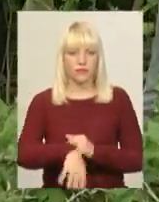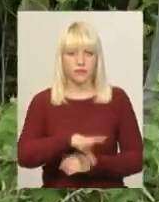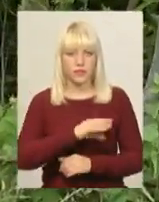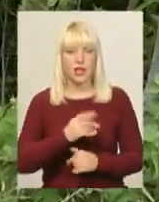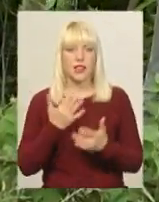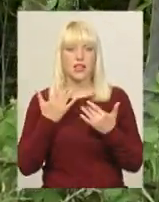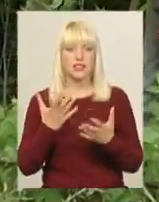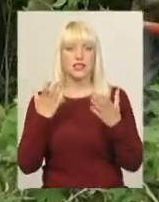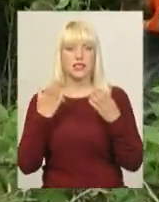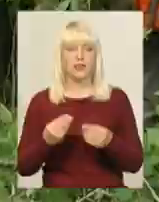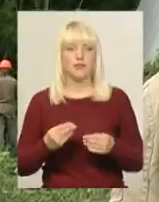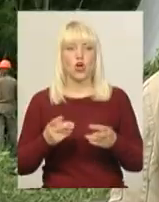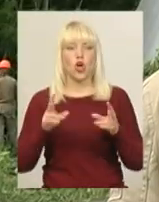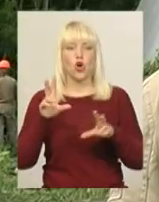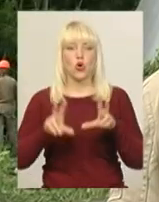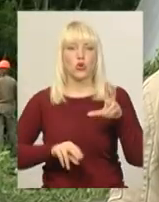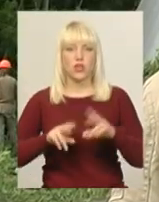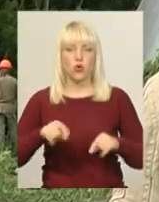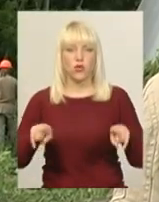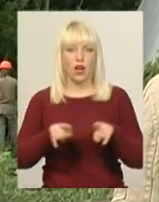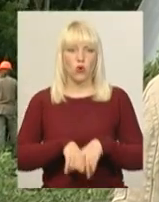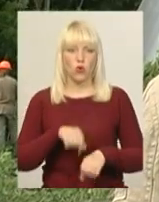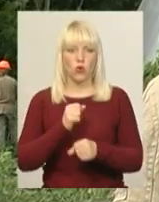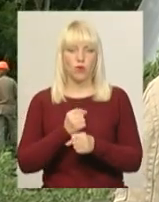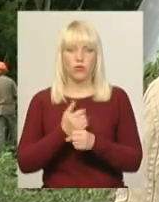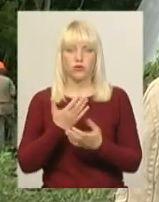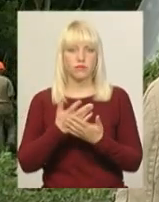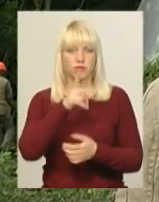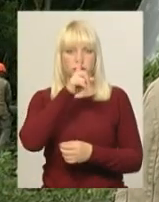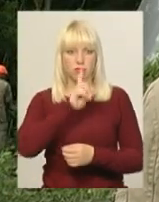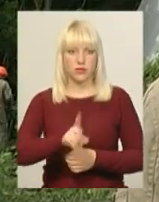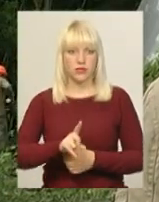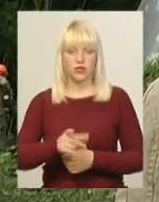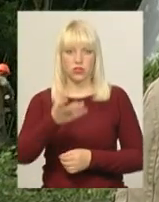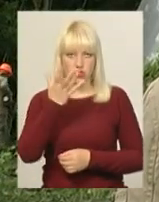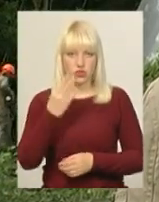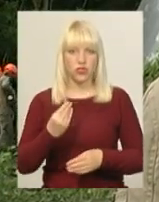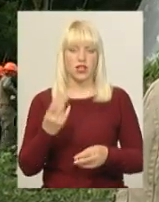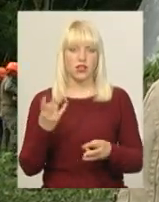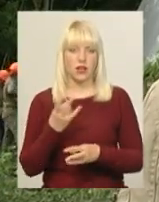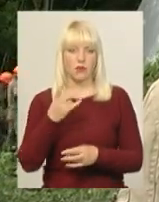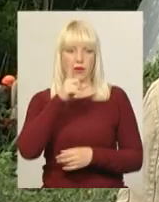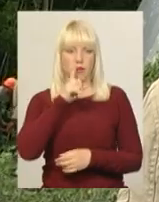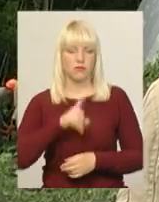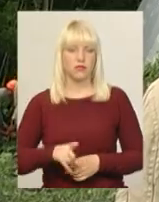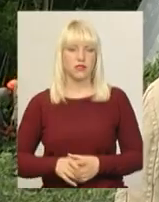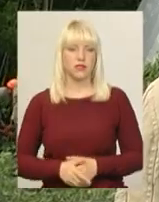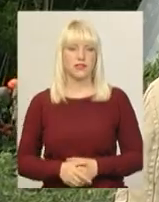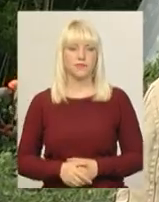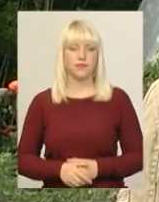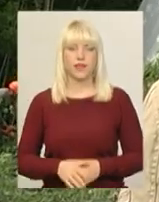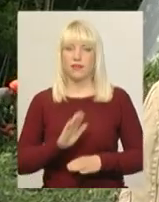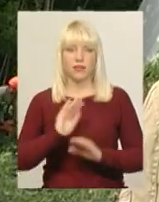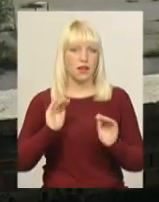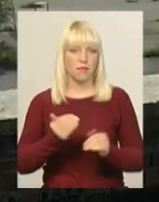днів розраховуєте цю всю роботу? Мінімум, як на місяць. Ще? Ще на місяць, так. Ще на місяць,